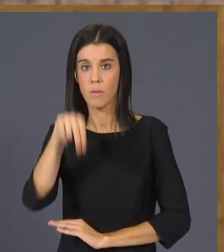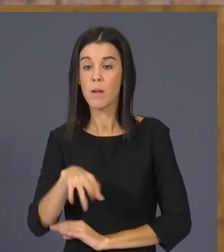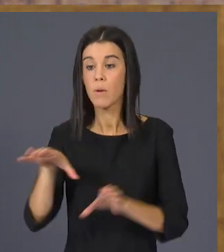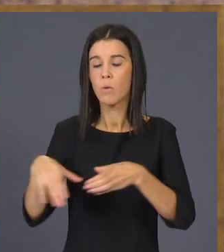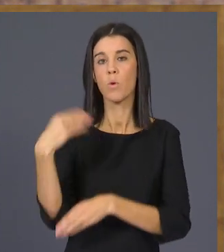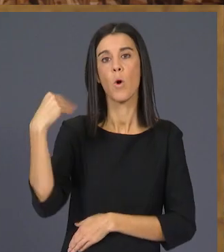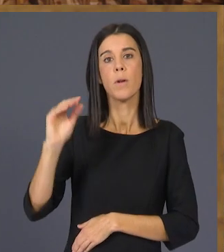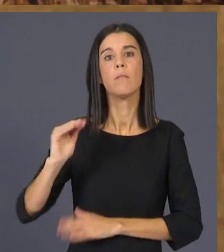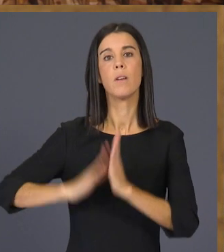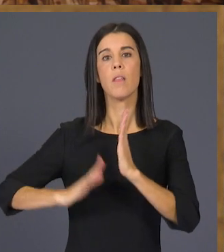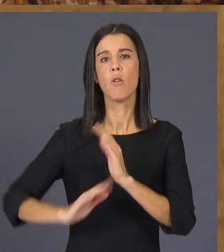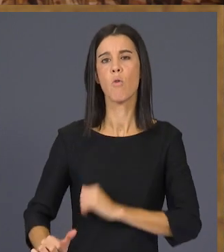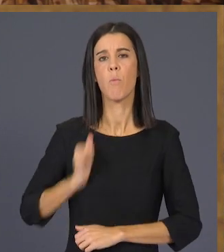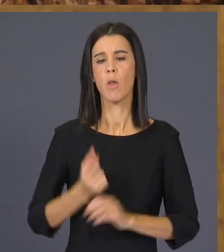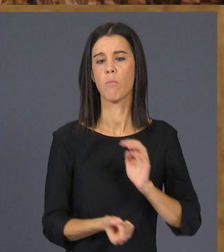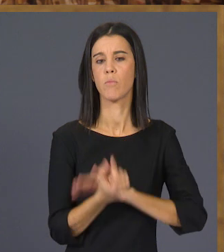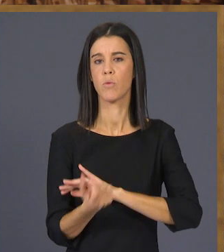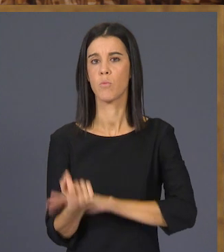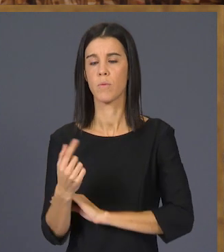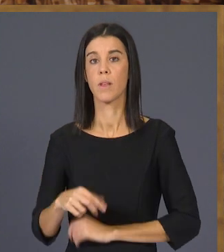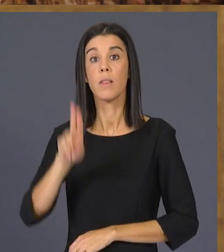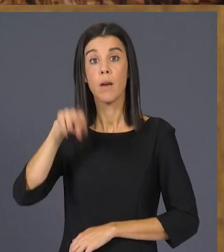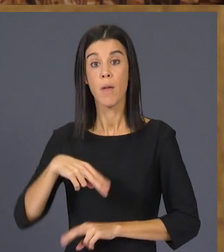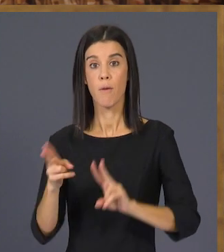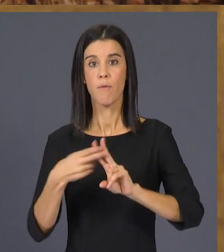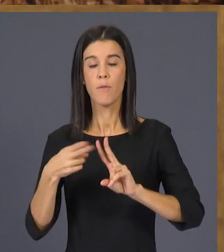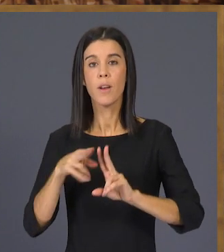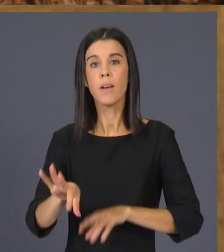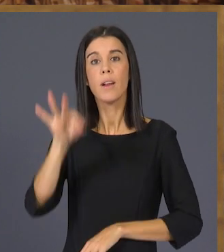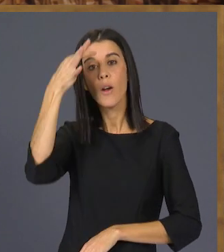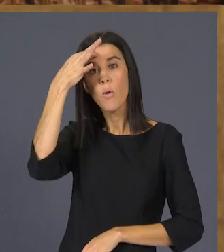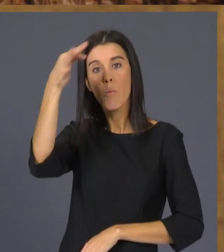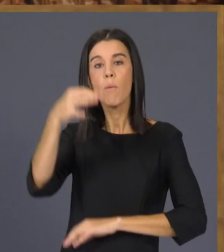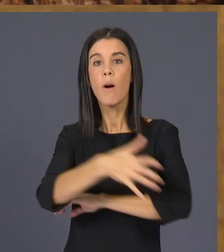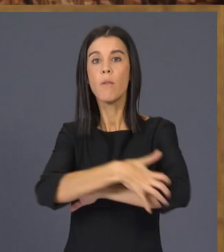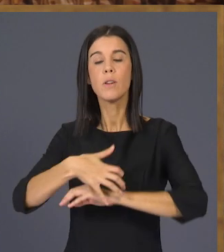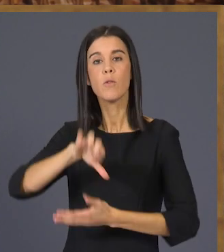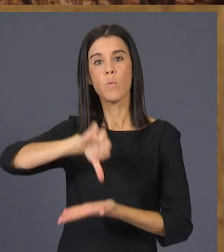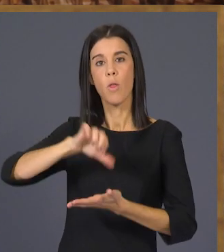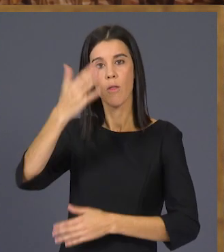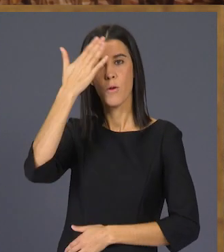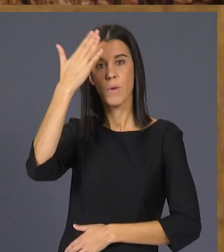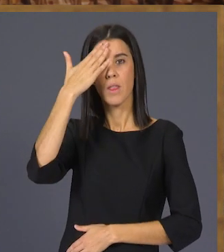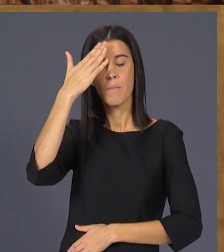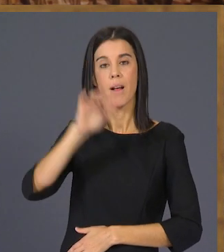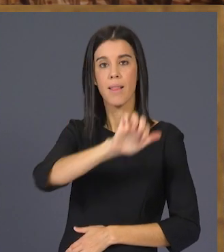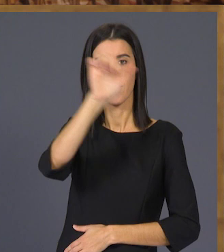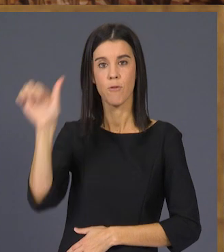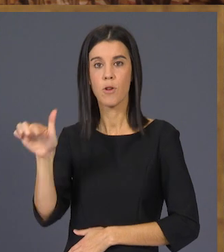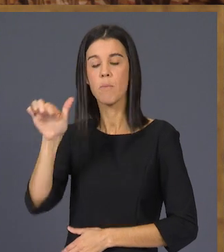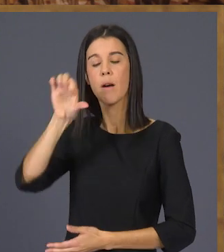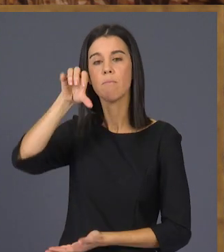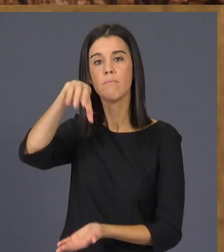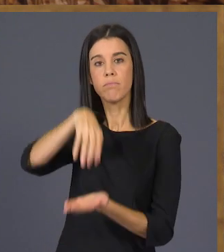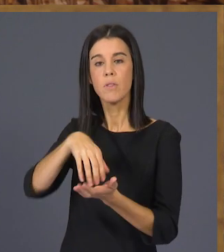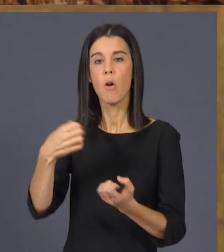valencians. A més, Ford acaba de triar el Mossafes com a centre neuràlgic per a Europa i per als